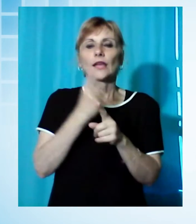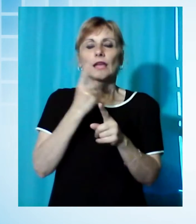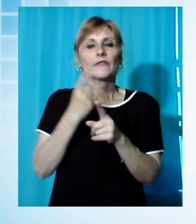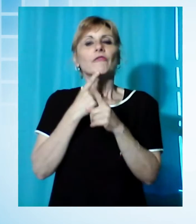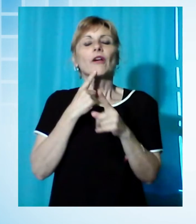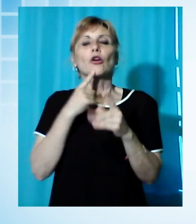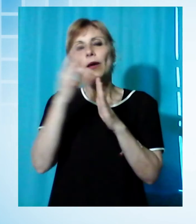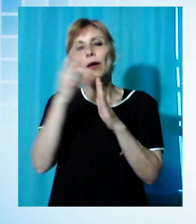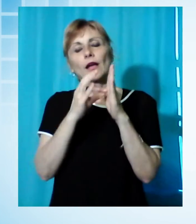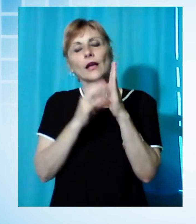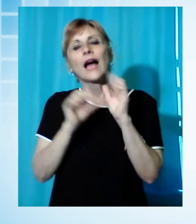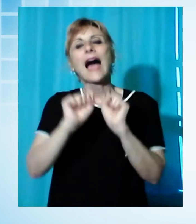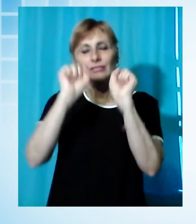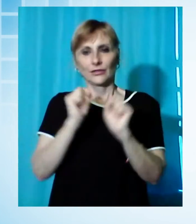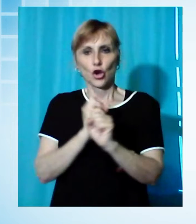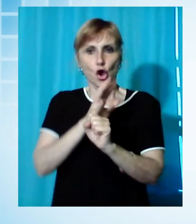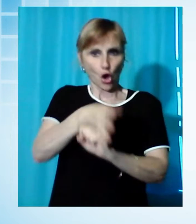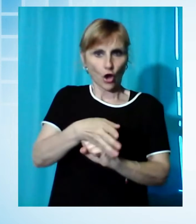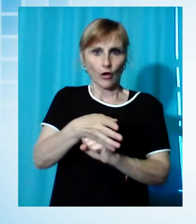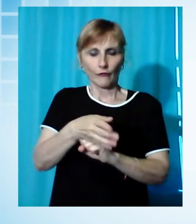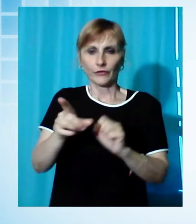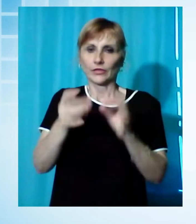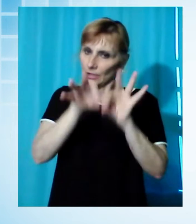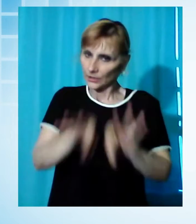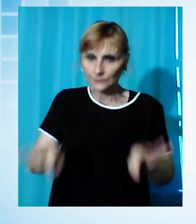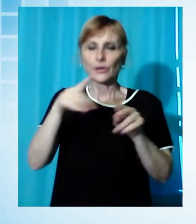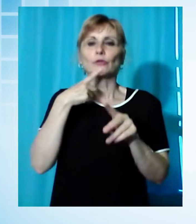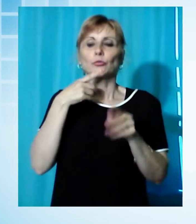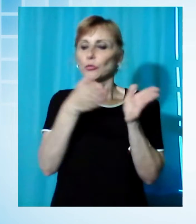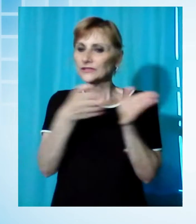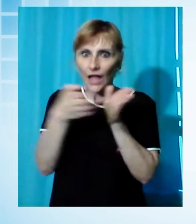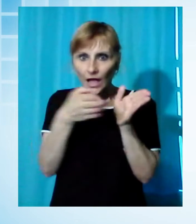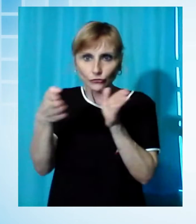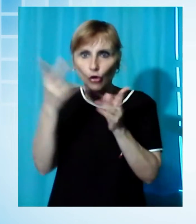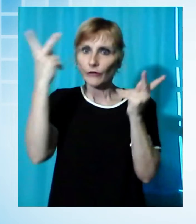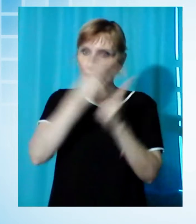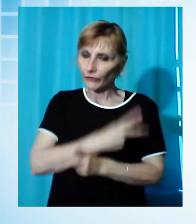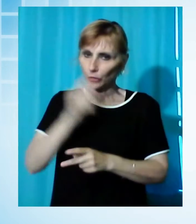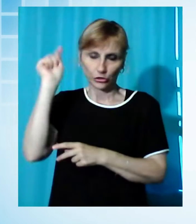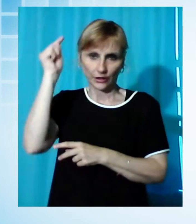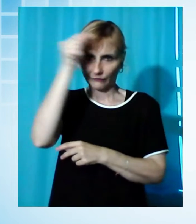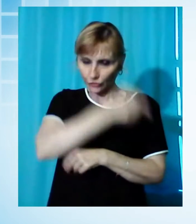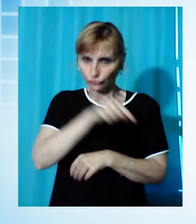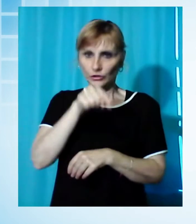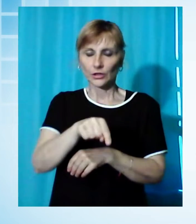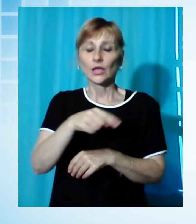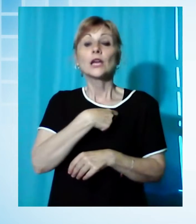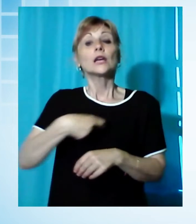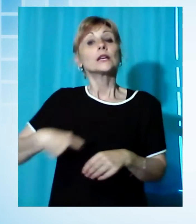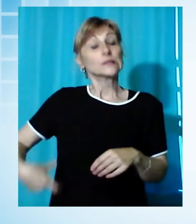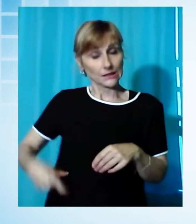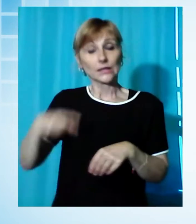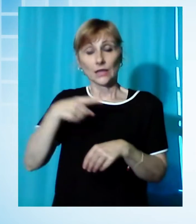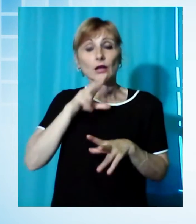e che si trovano davanti una stagione economicamente difficile. A comunicarlo è lo stesso sindaco Bruno Murzi.